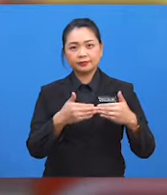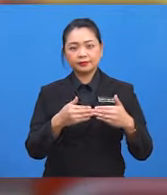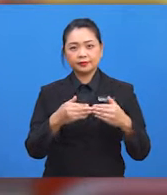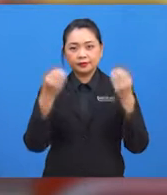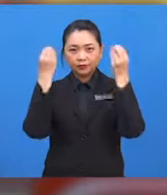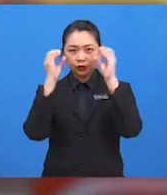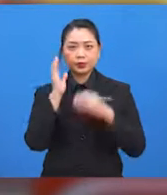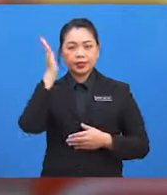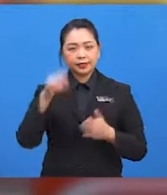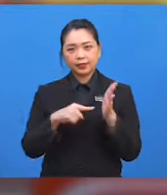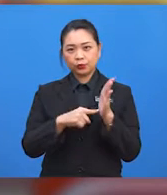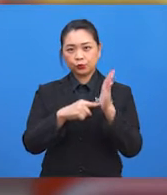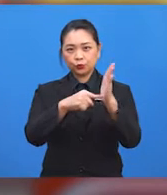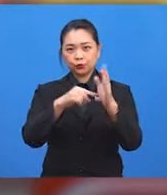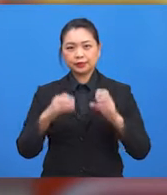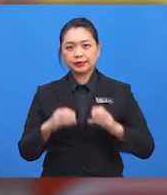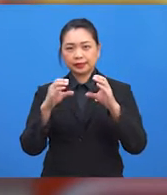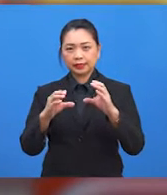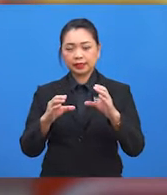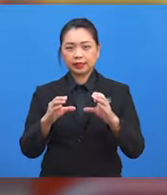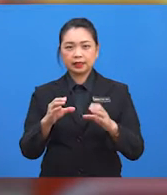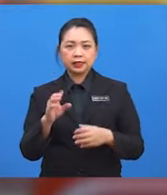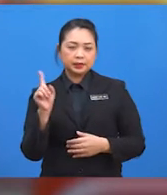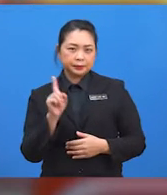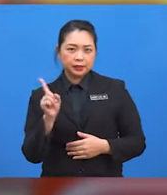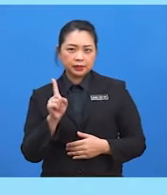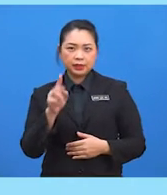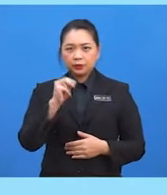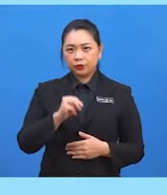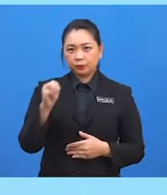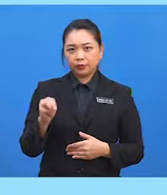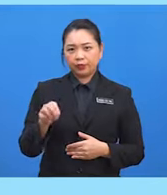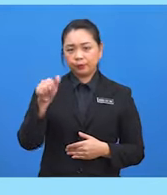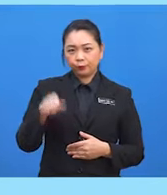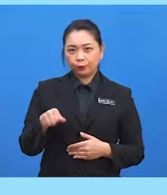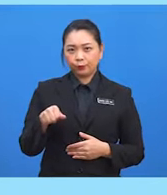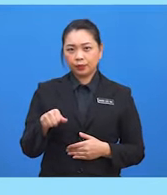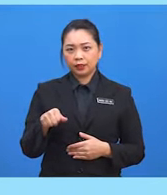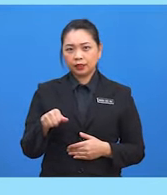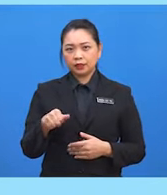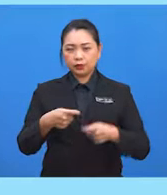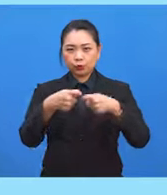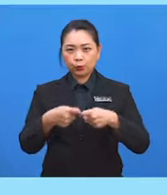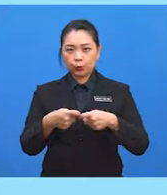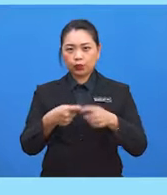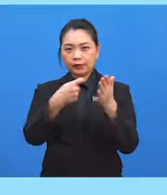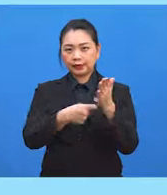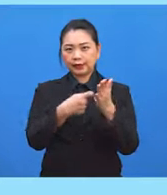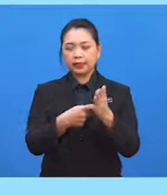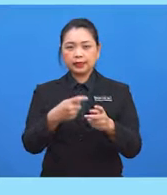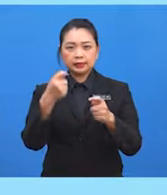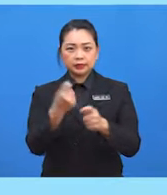menunjukkan cara di mana murid-murid boleh menentukan nilai trigonometri